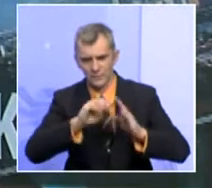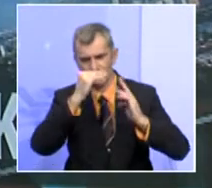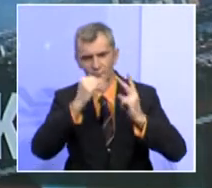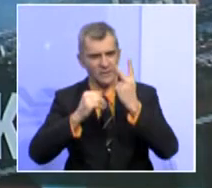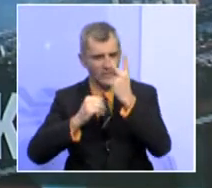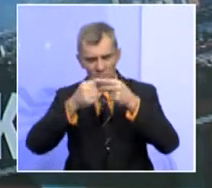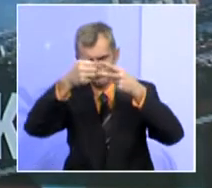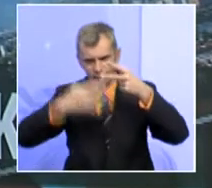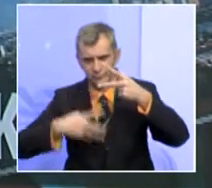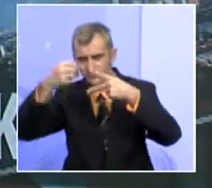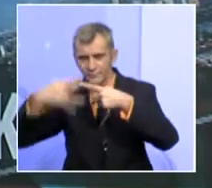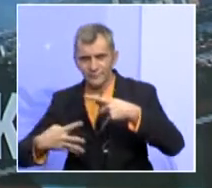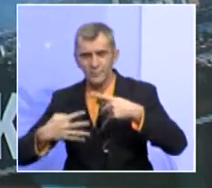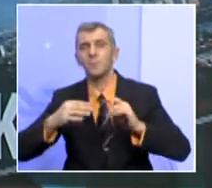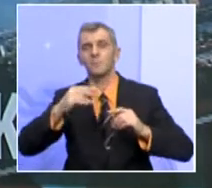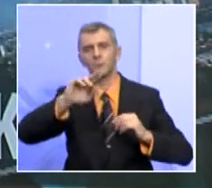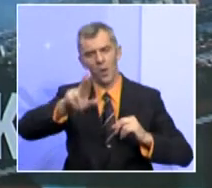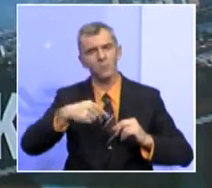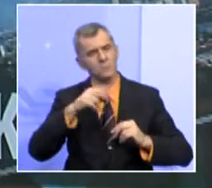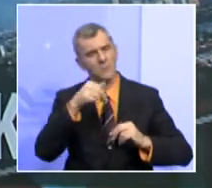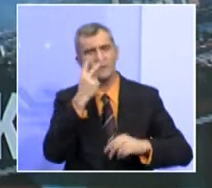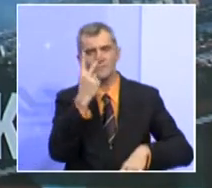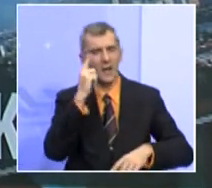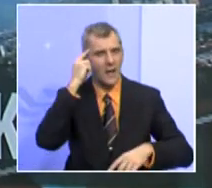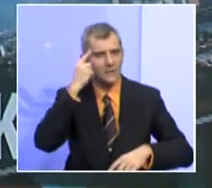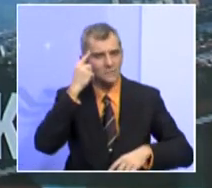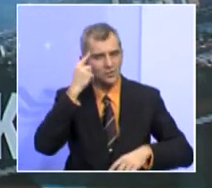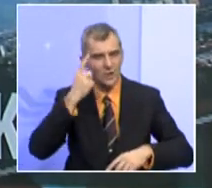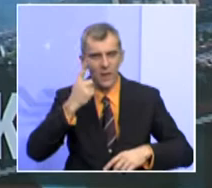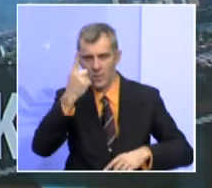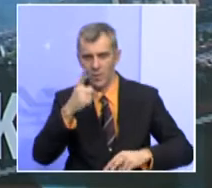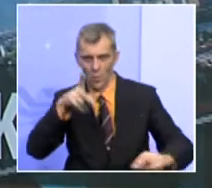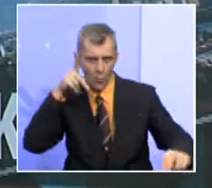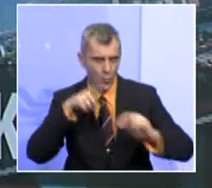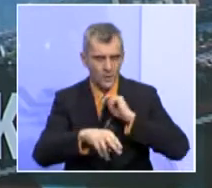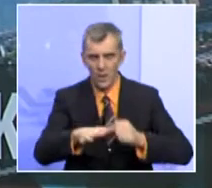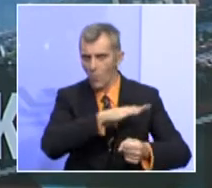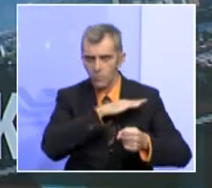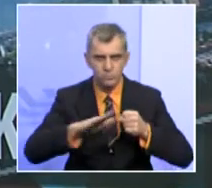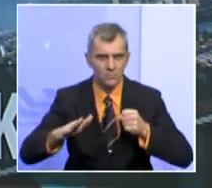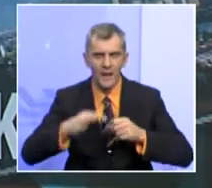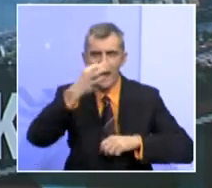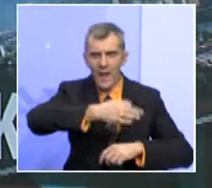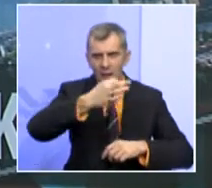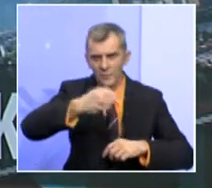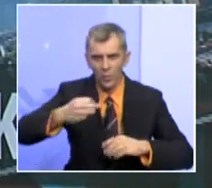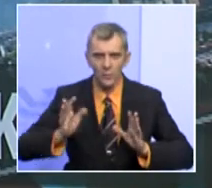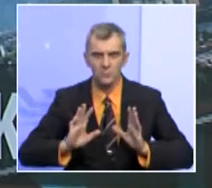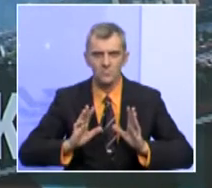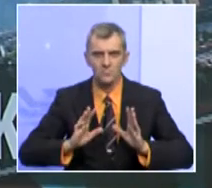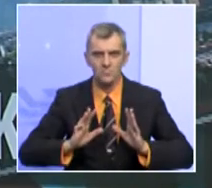kasnije, ali se one mogu svesti na dva razmišanja ili dvije teze. Jedna je ukidanje u potpunosti kantonalne razine,